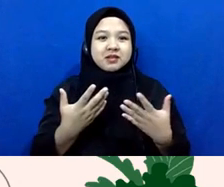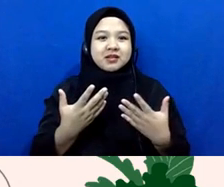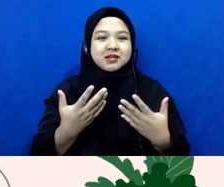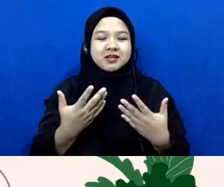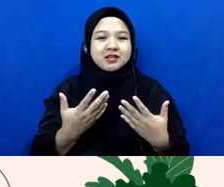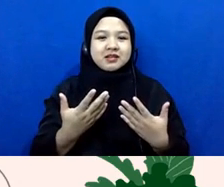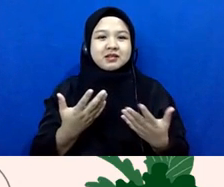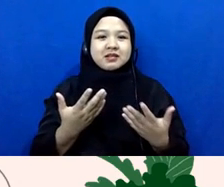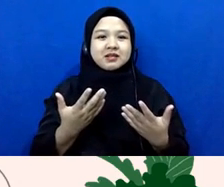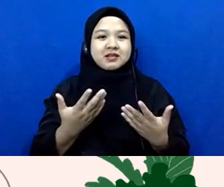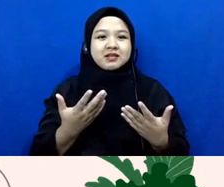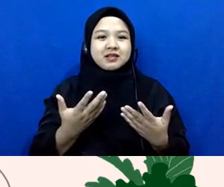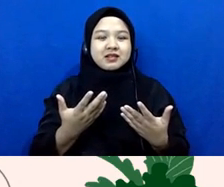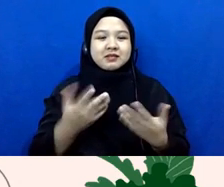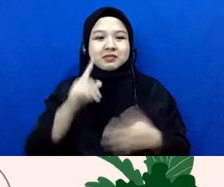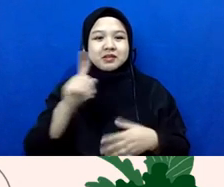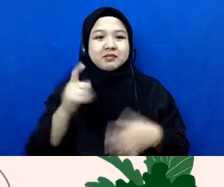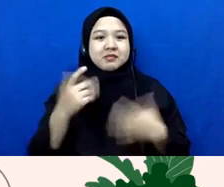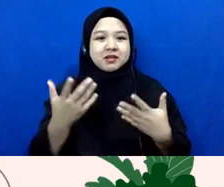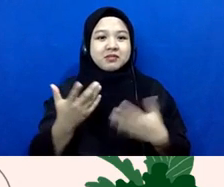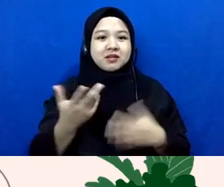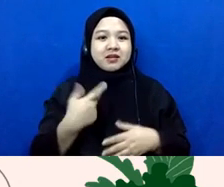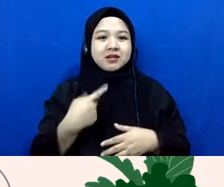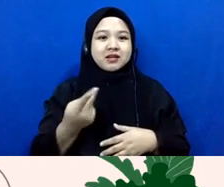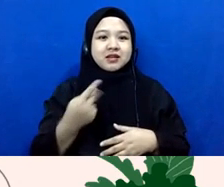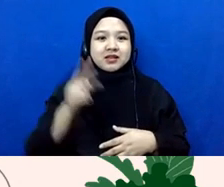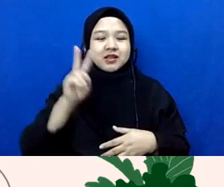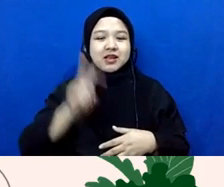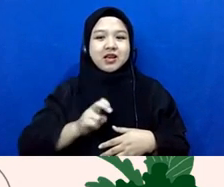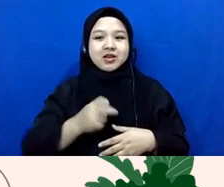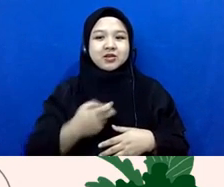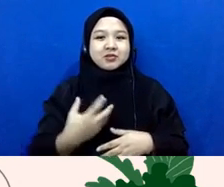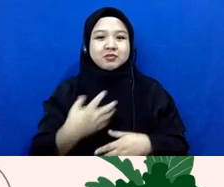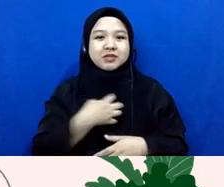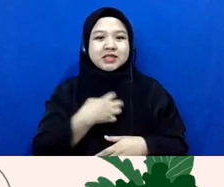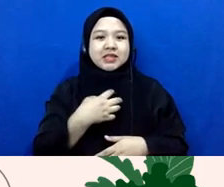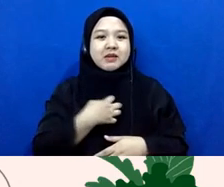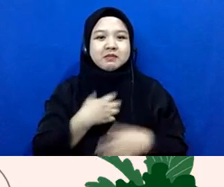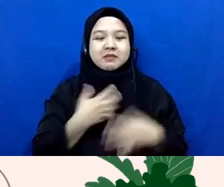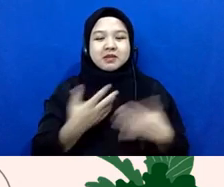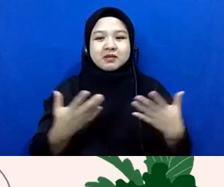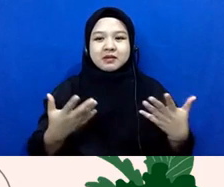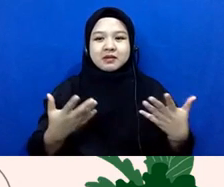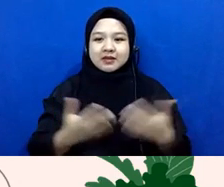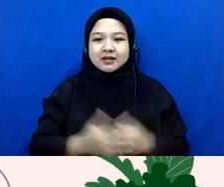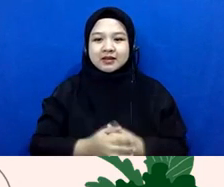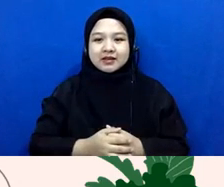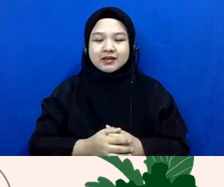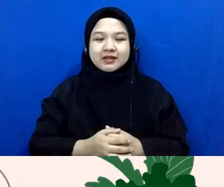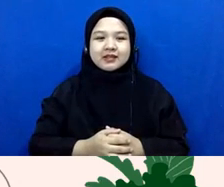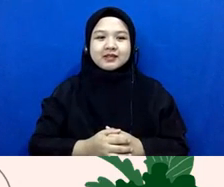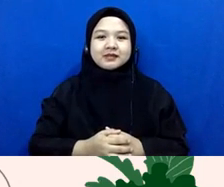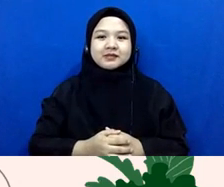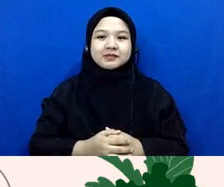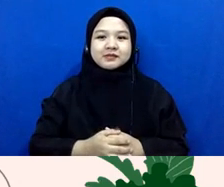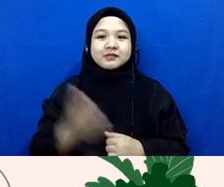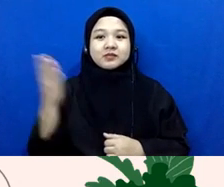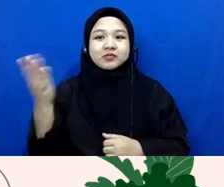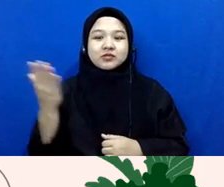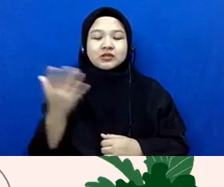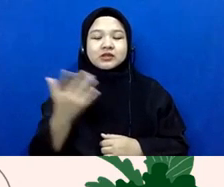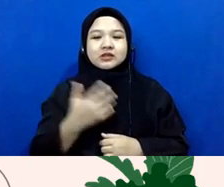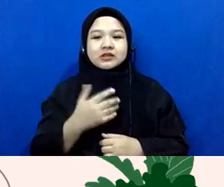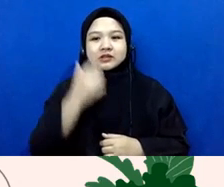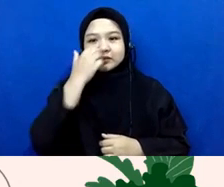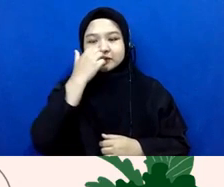doang jadi pertanyaannya bagaimana kita harus menyikapi kayaknya ini Mas Andi sama Mas